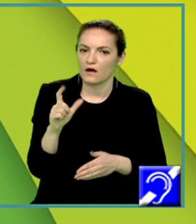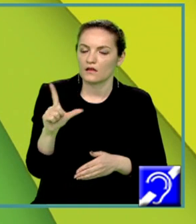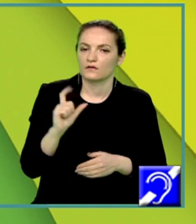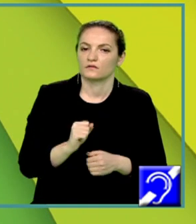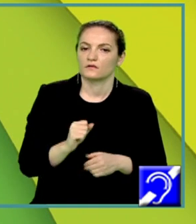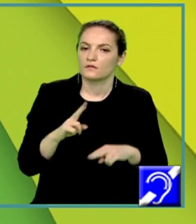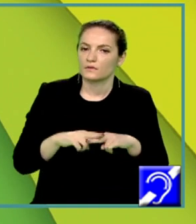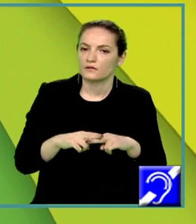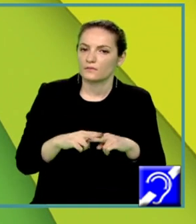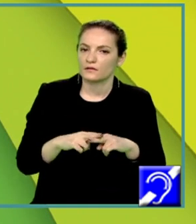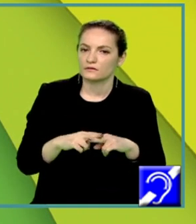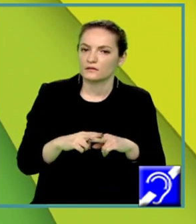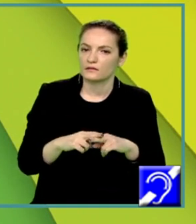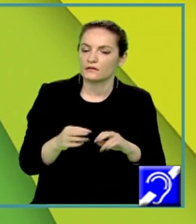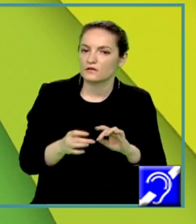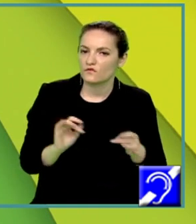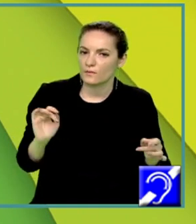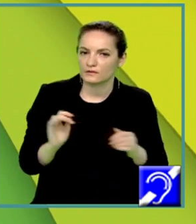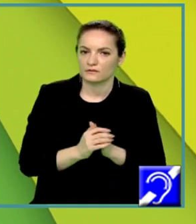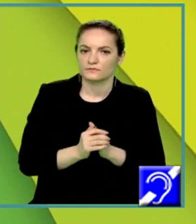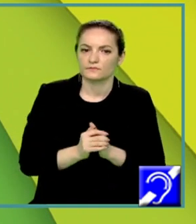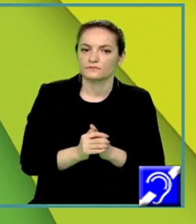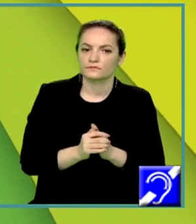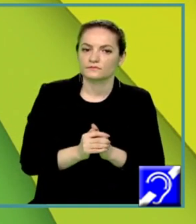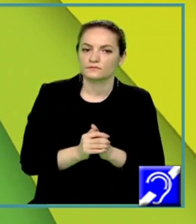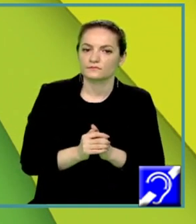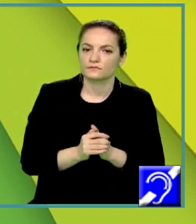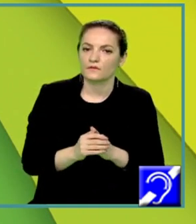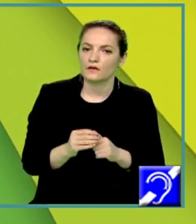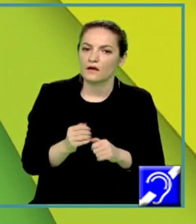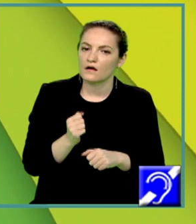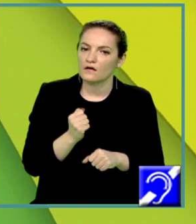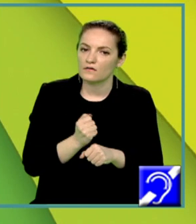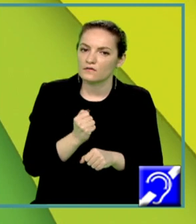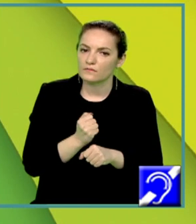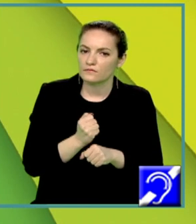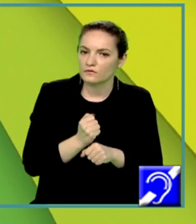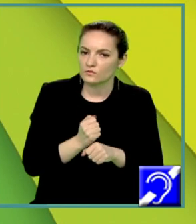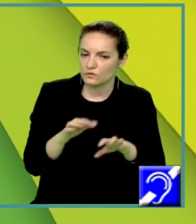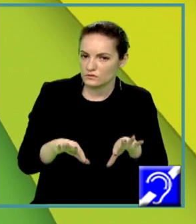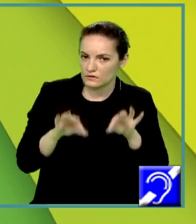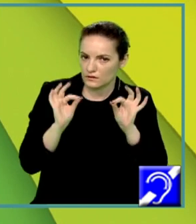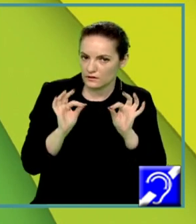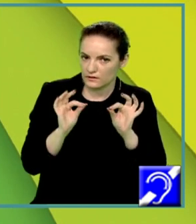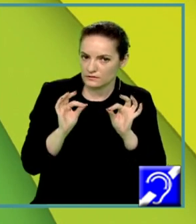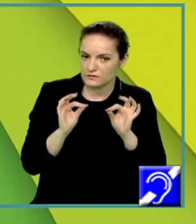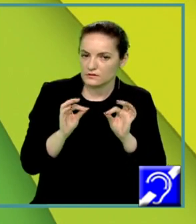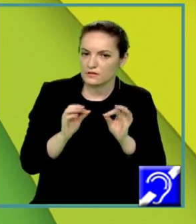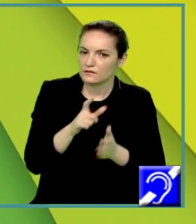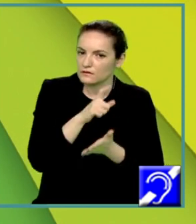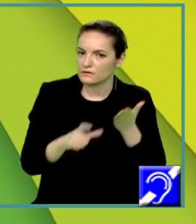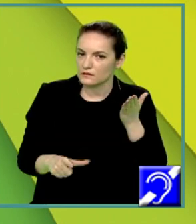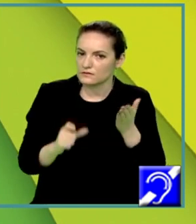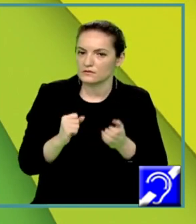informatică și știința ale naturii. În acest sens am realizat o selecție de itemi din testele de antrenament pentru anul școlar